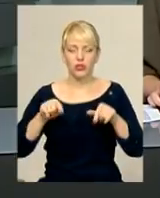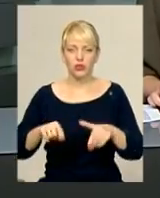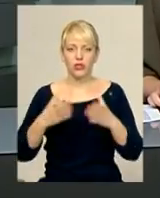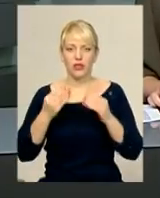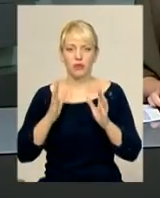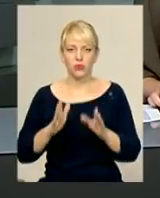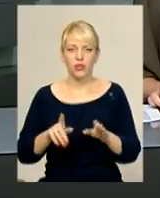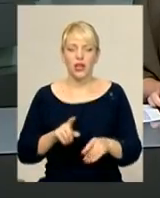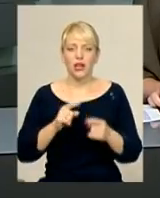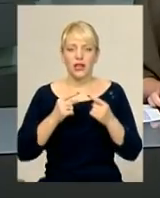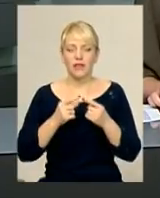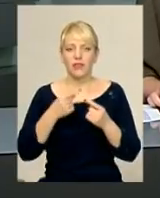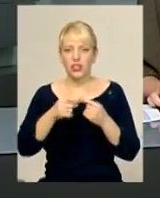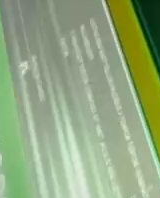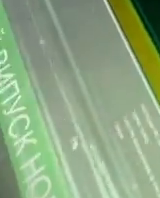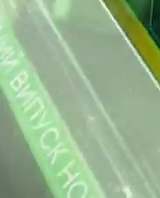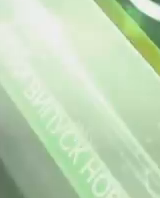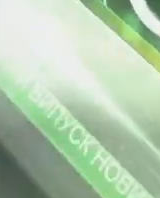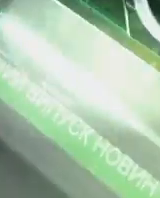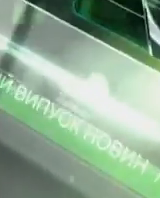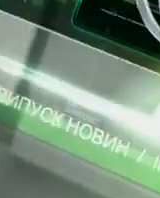відбуватимуться і в інших містах України.